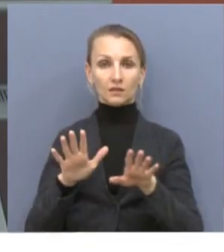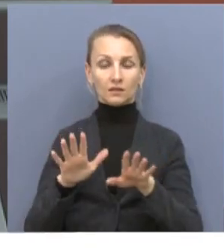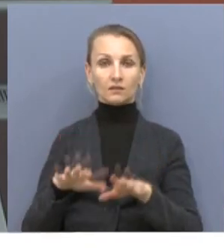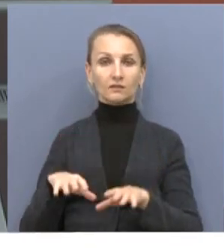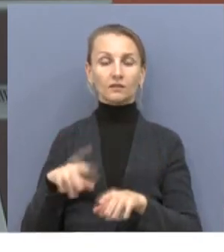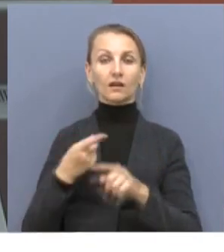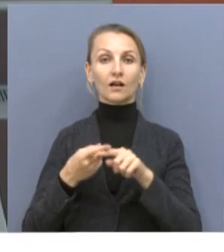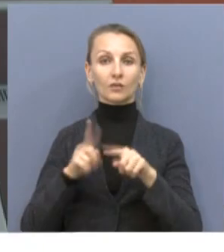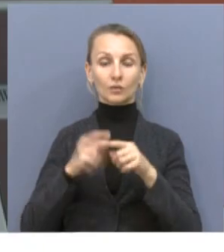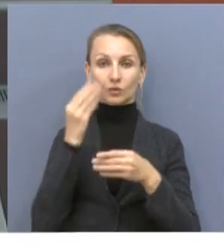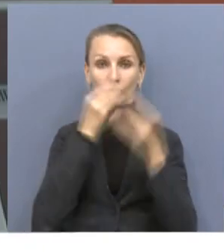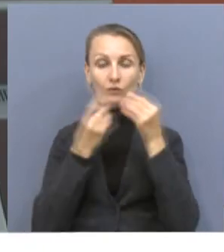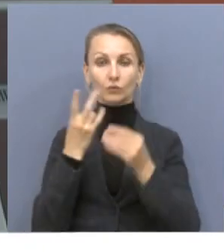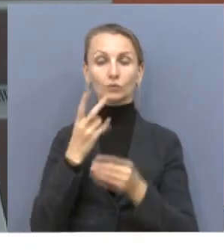деньгами, а их ксерокопиями.